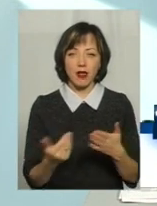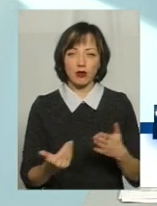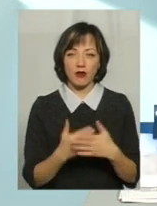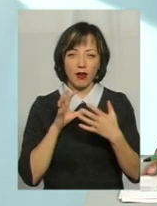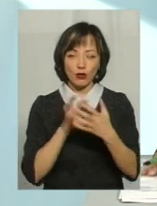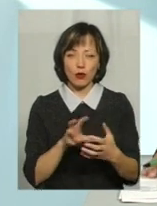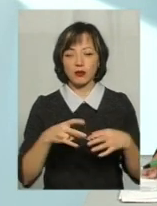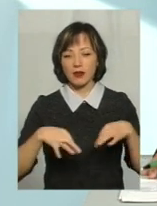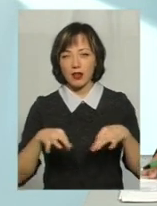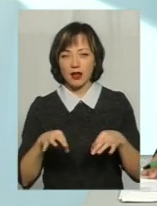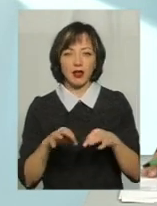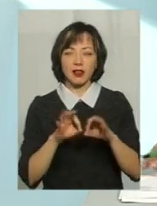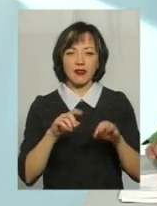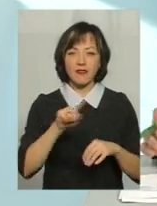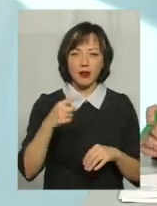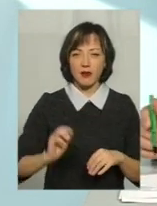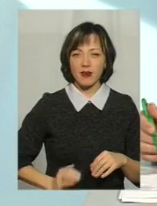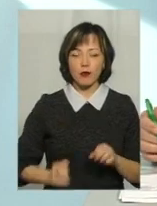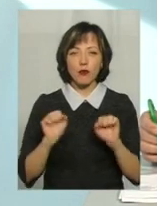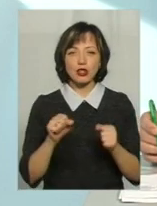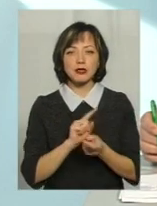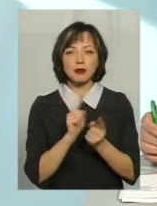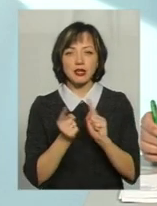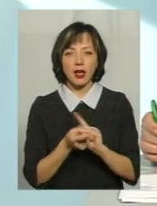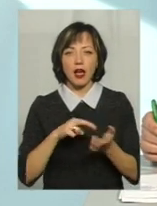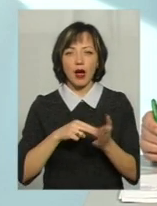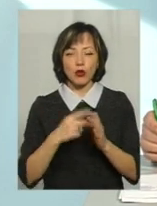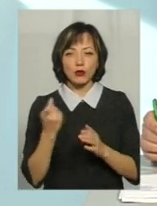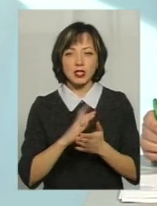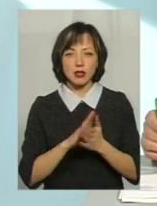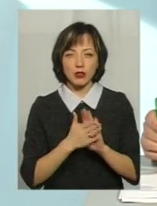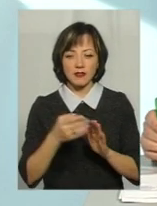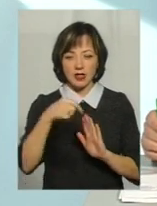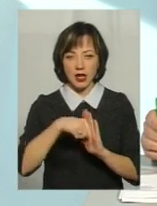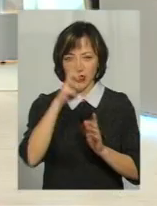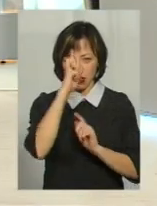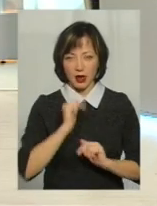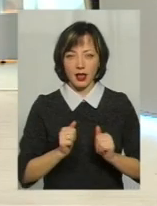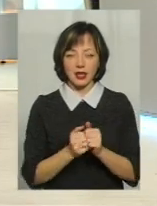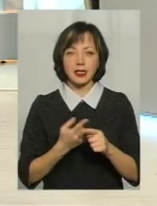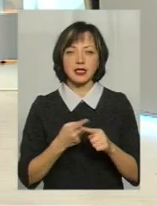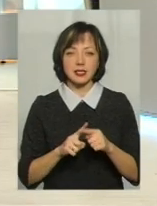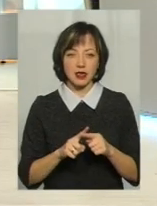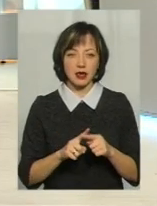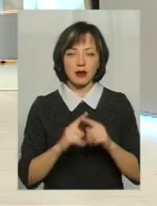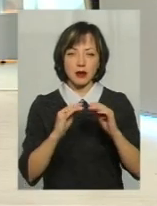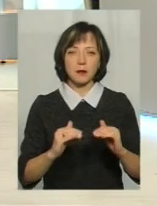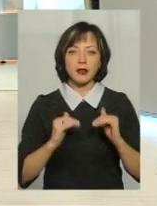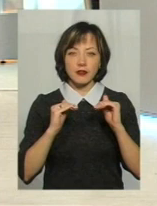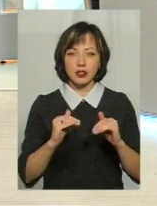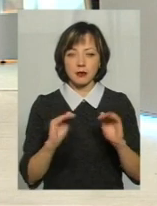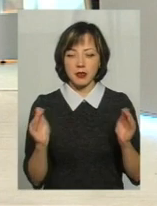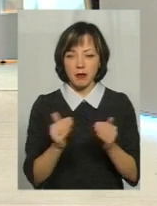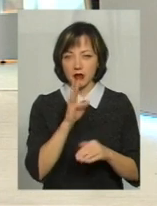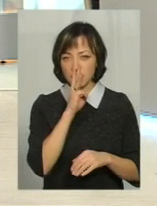засобів, ні вимоги перевізника. Її може змінити економічна ситуація всередині країни. Це підвищення мінімальної